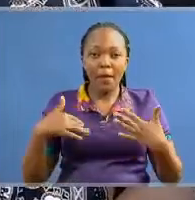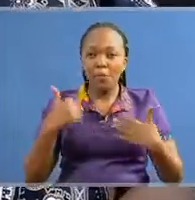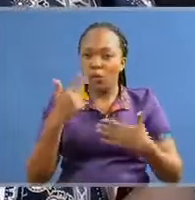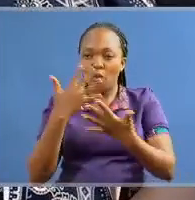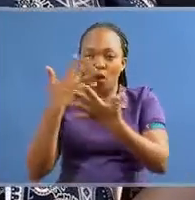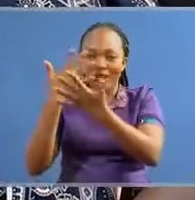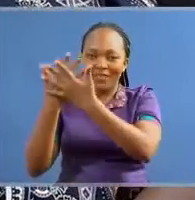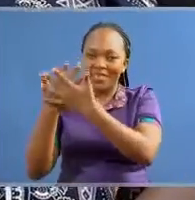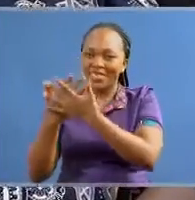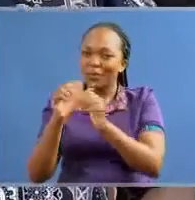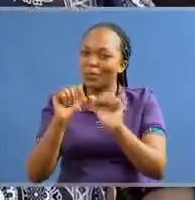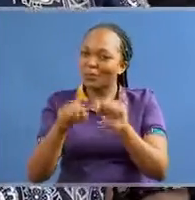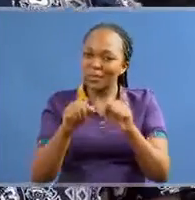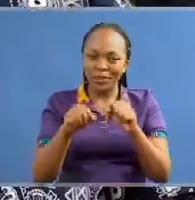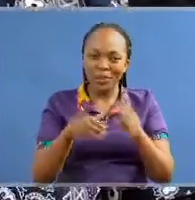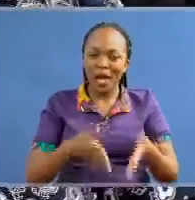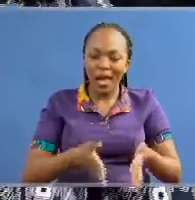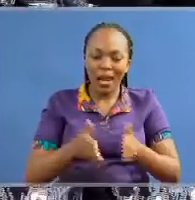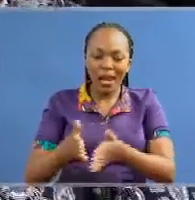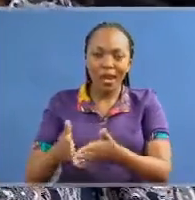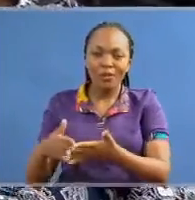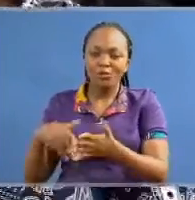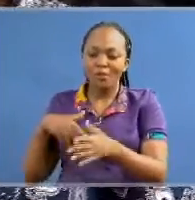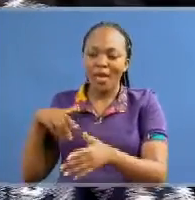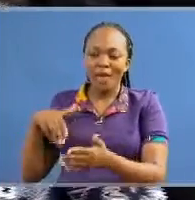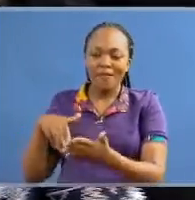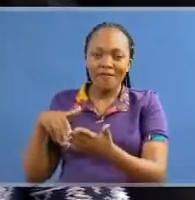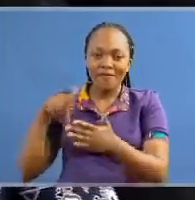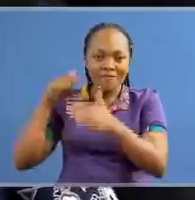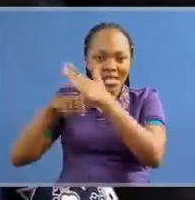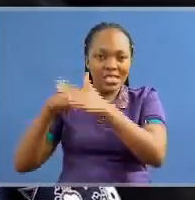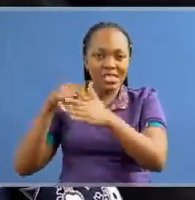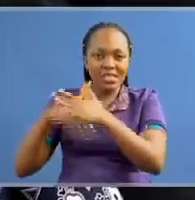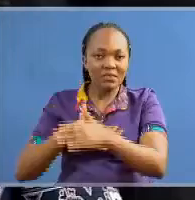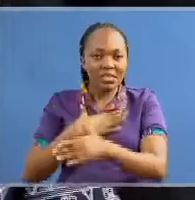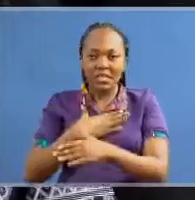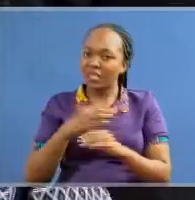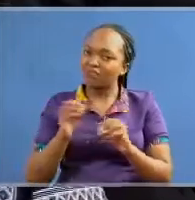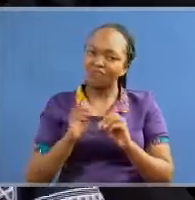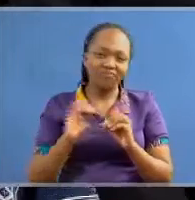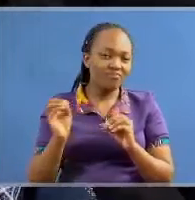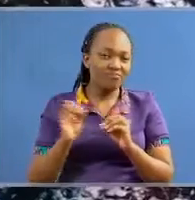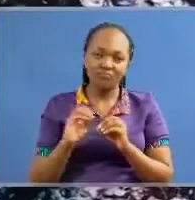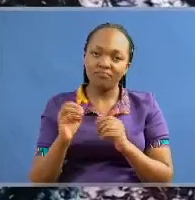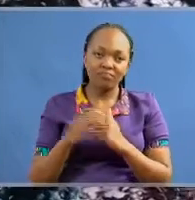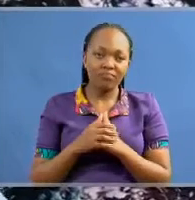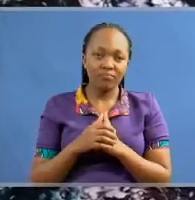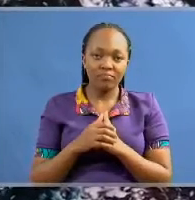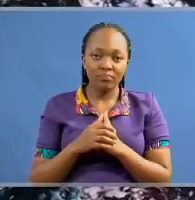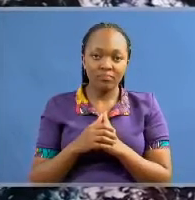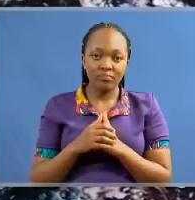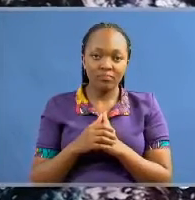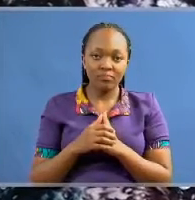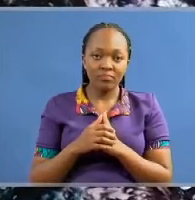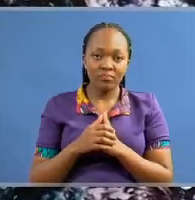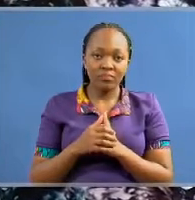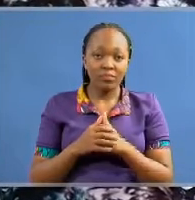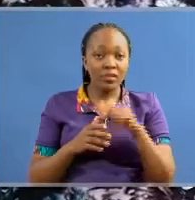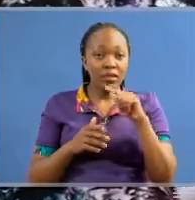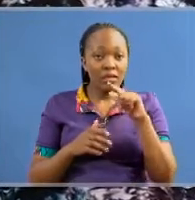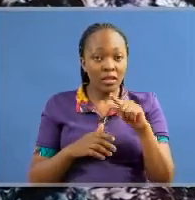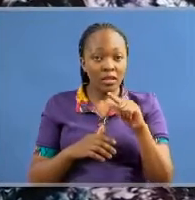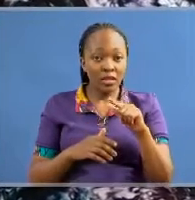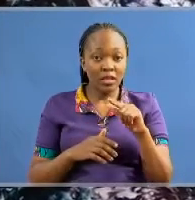serikali kutuwa gizokua, kwa muzimoje wapendo wawo haata pata furusa ya kuingia humo. So to quarantine yourself, it is not